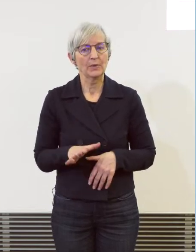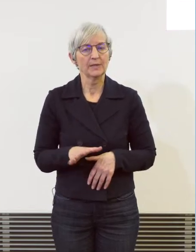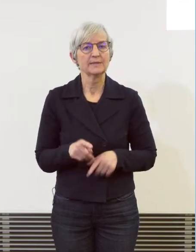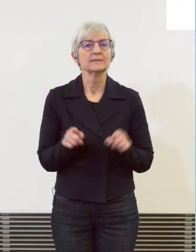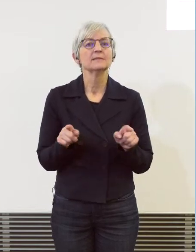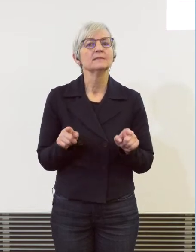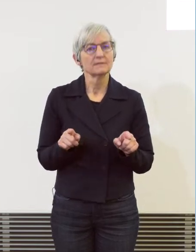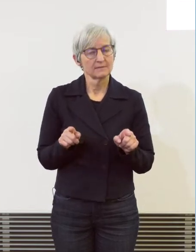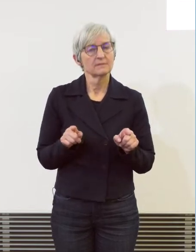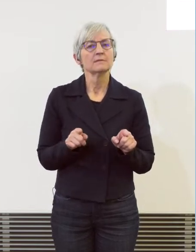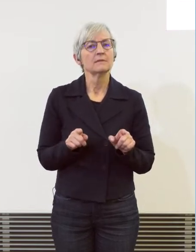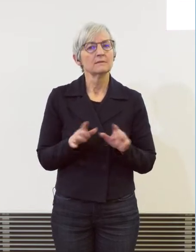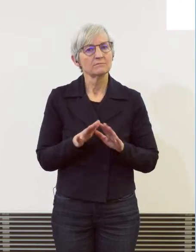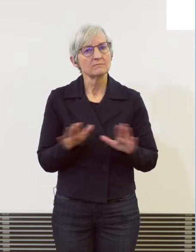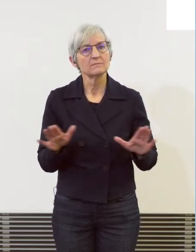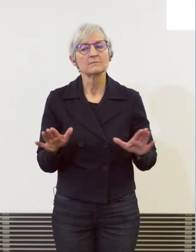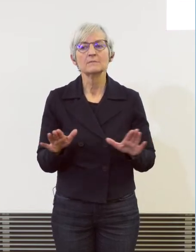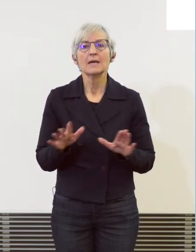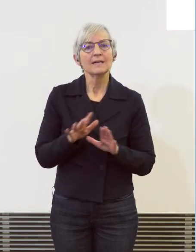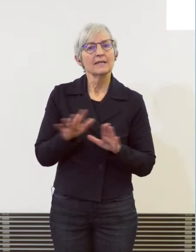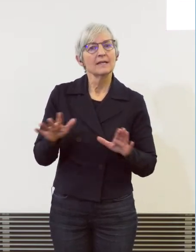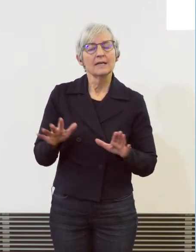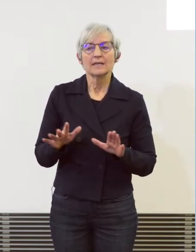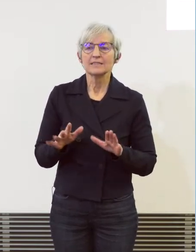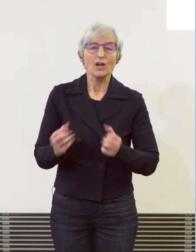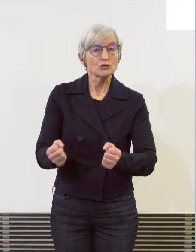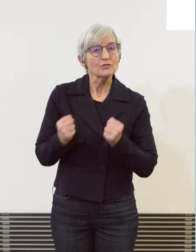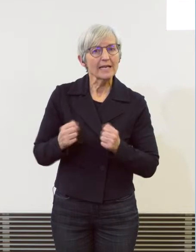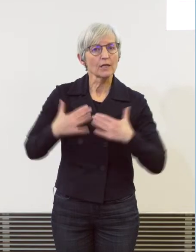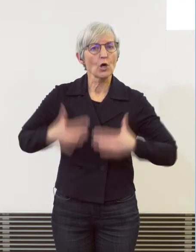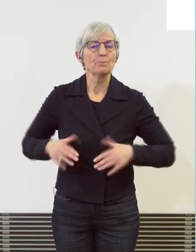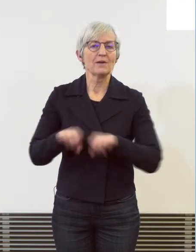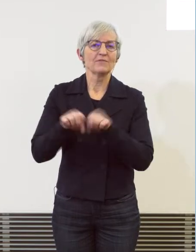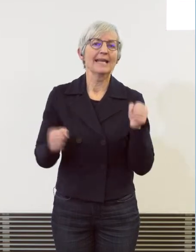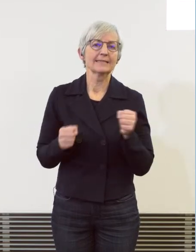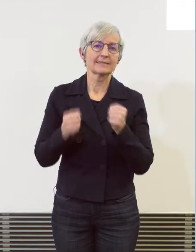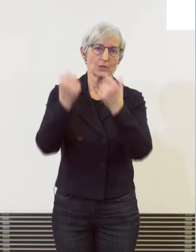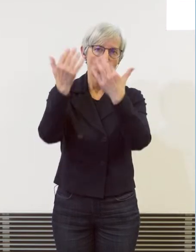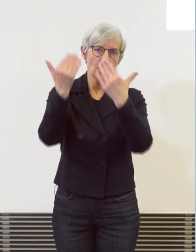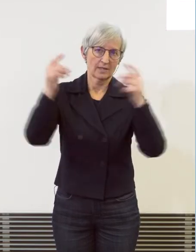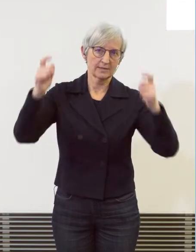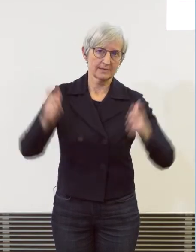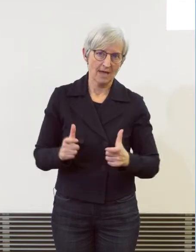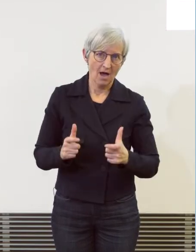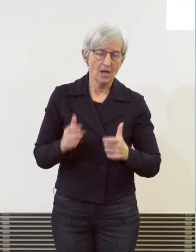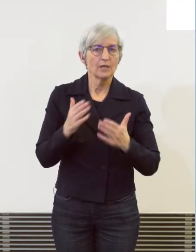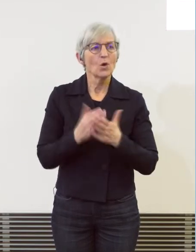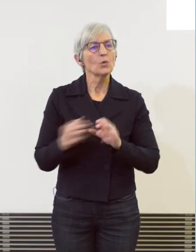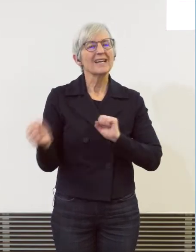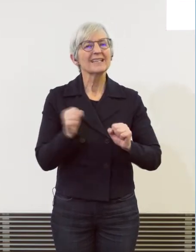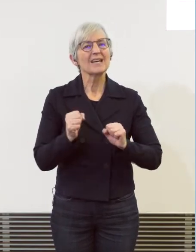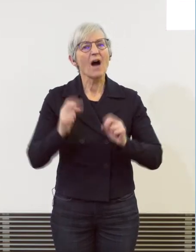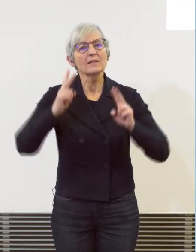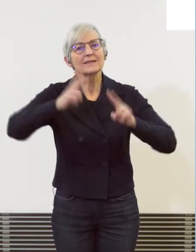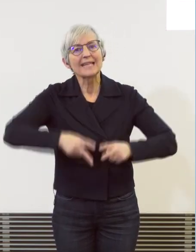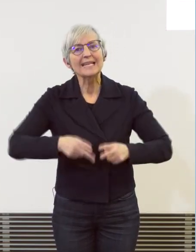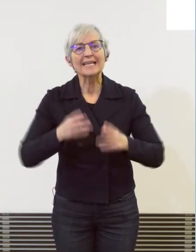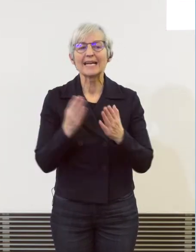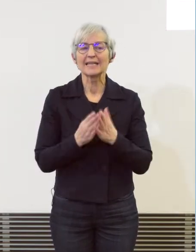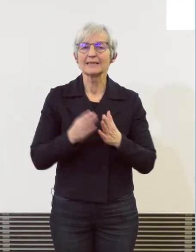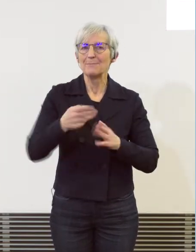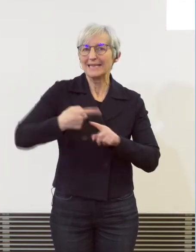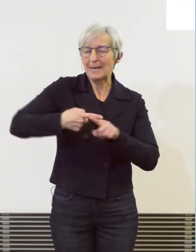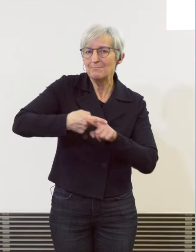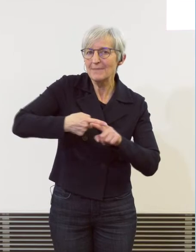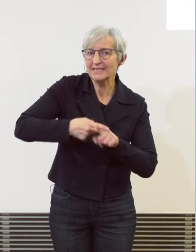zu weniger schweren Körperverletzungen mit Stichwaffen und auch Gewaltdelikte mit Messer begangen durch Minderjährige